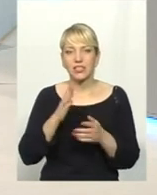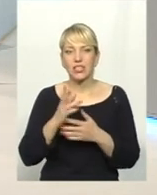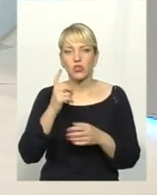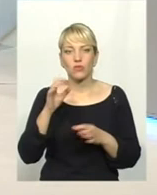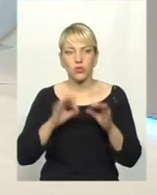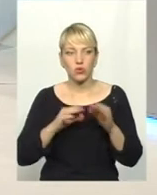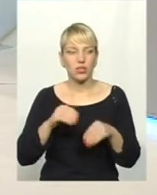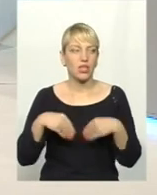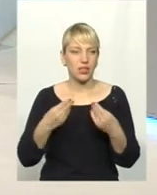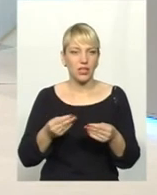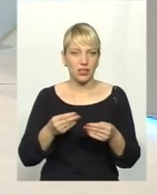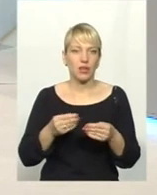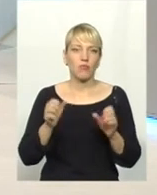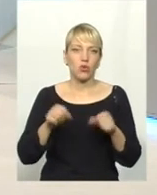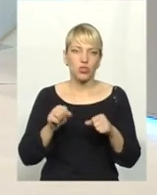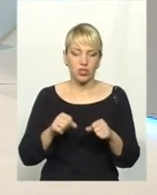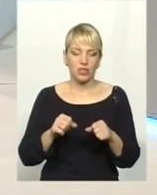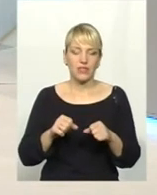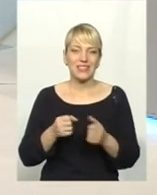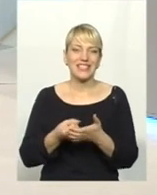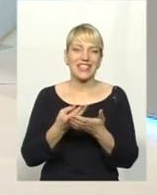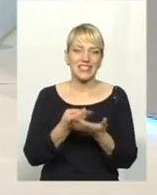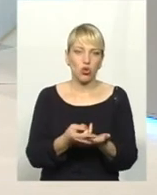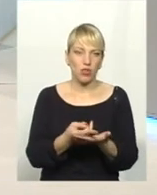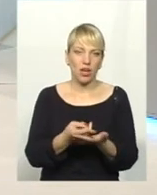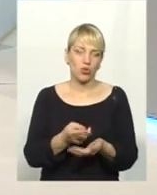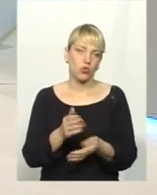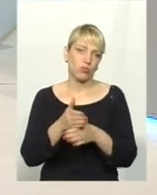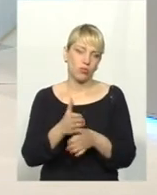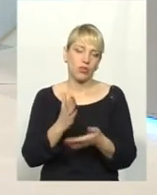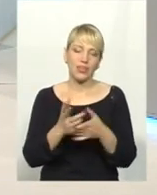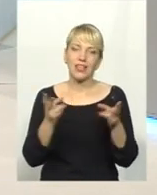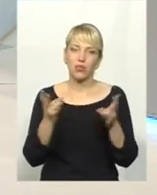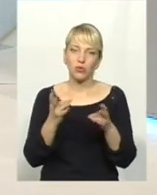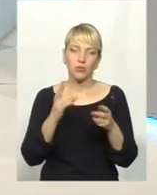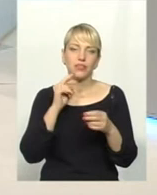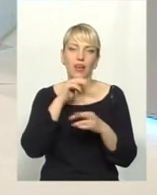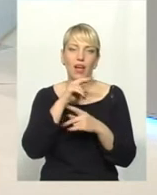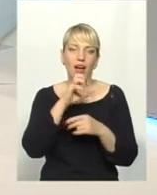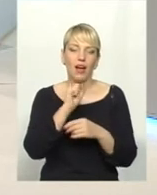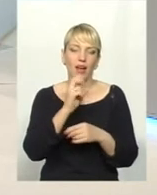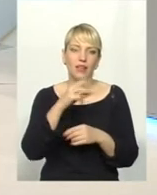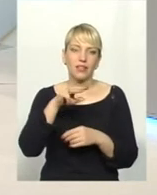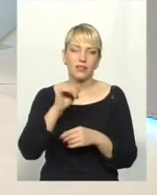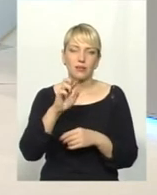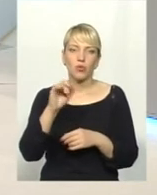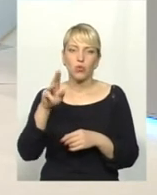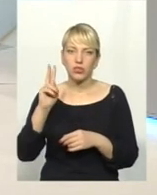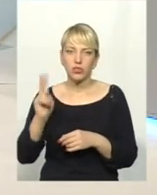стаціонарами і амбулаторну допомогу. Є необхідні антибіотики, є налагоджена система